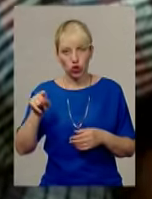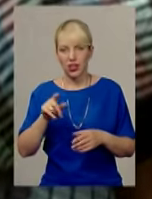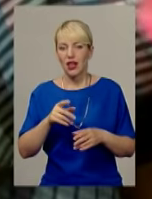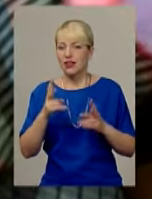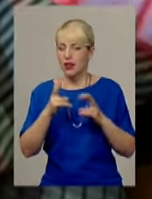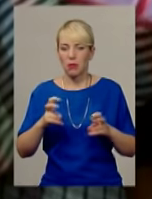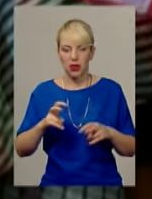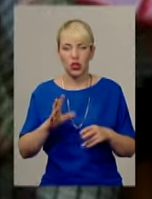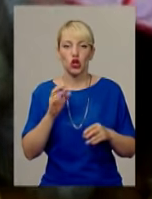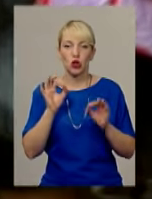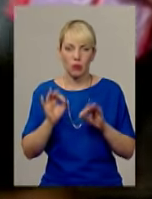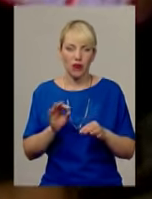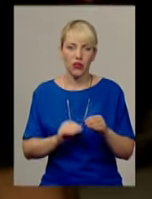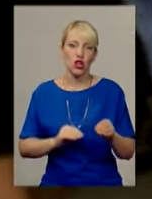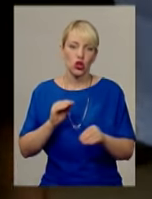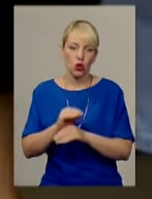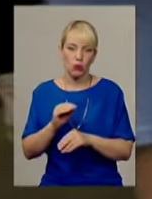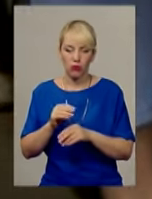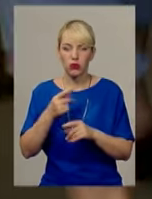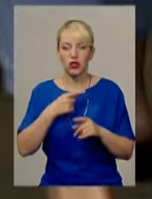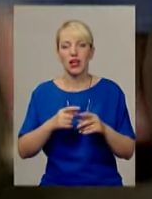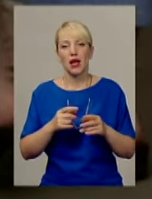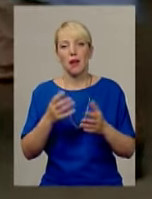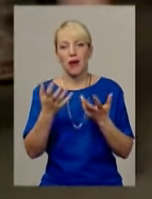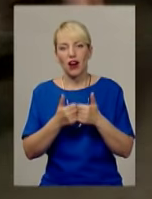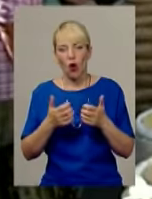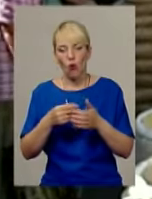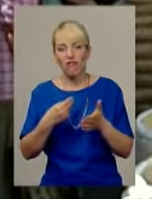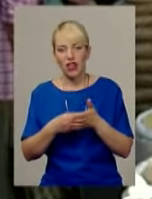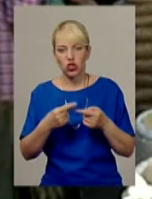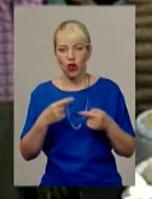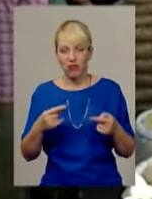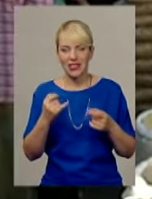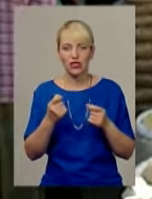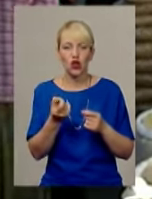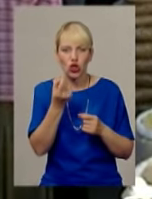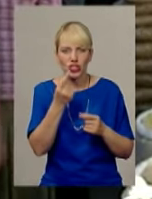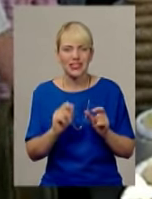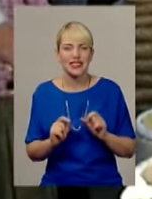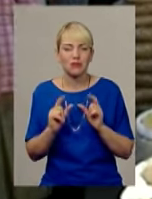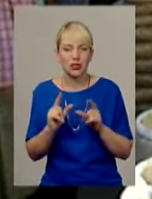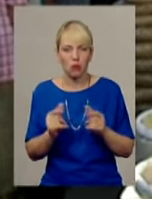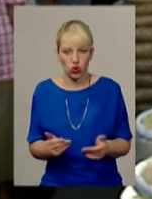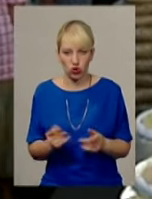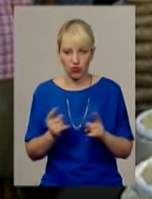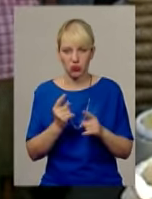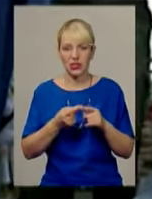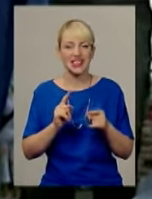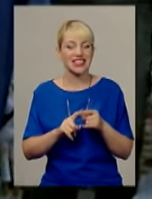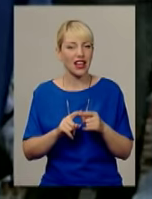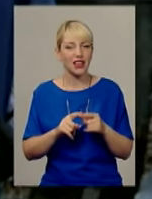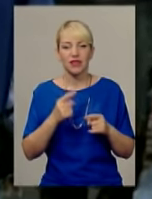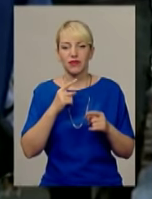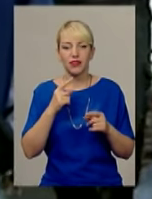Щоправда, доповнювали, перераховували вартість товарів та навіть трохи збільшували прожитковий мінімум. Проте ці корективи були незначні. Тож прожити